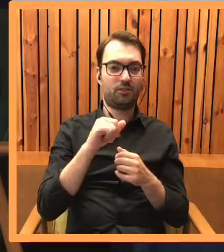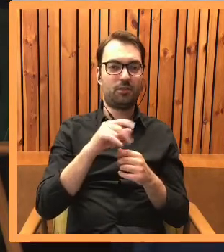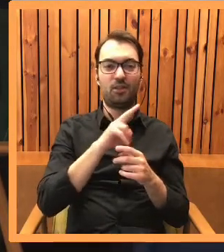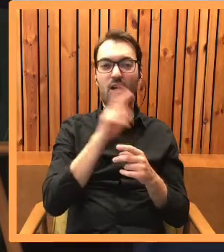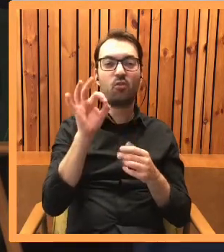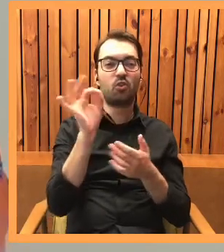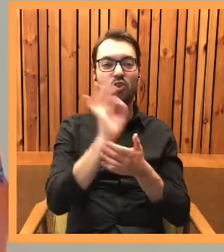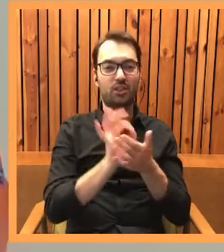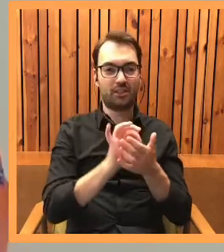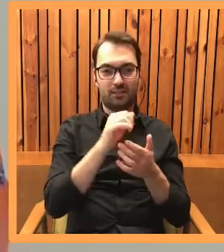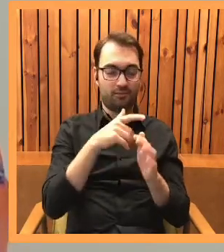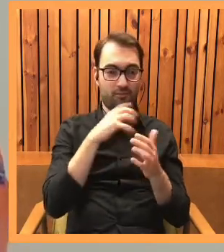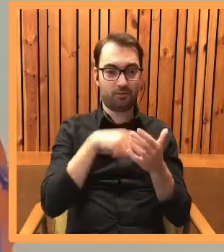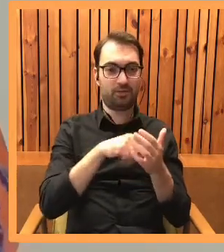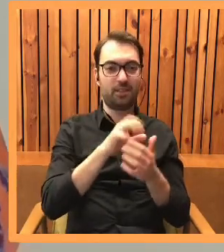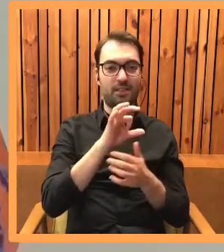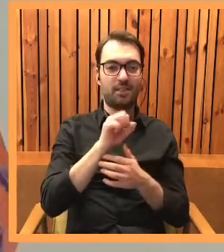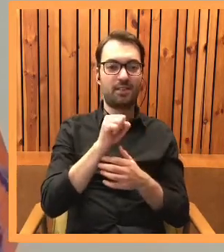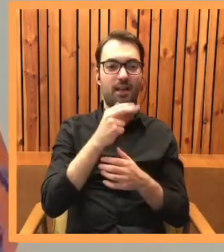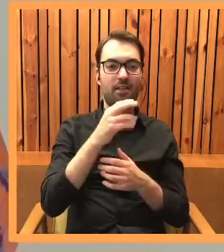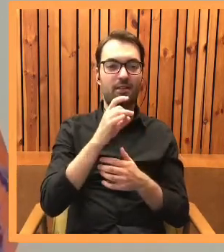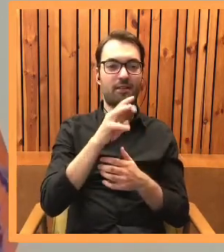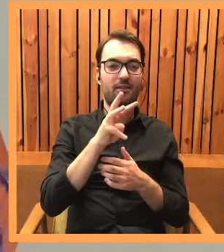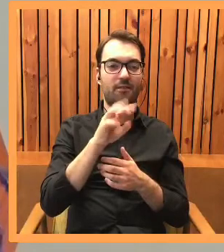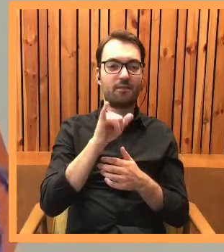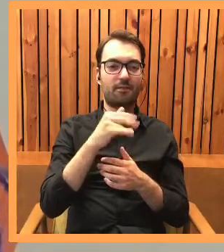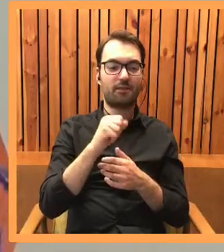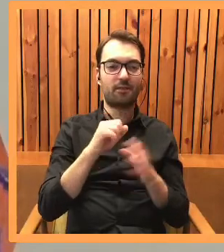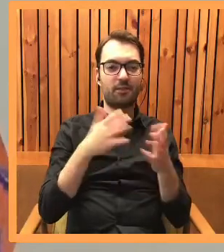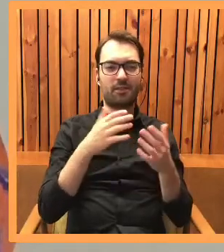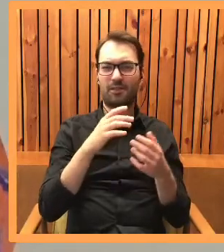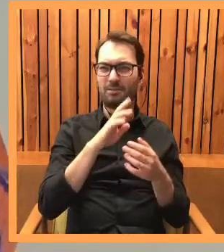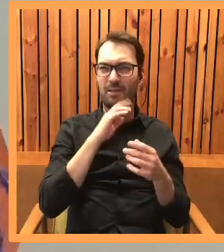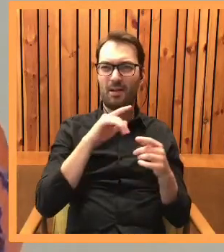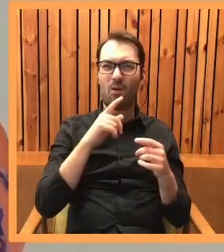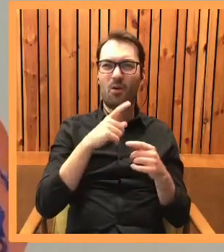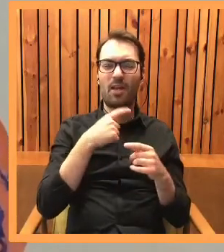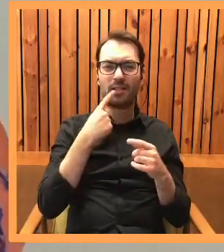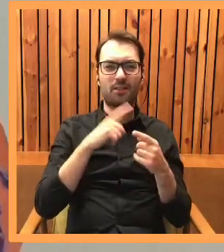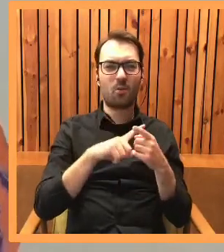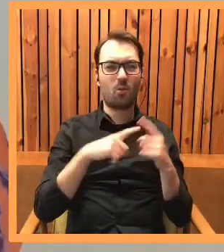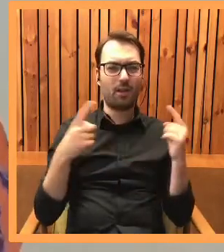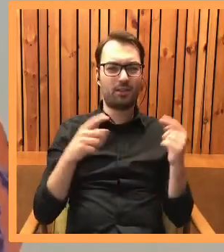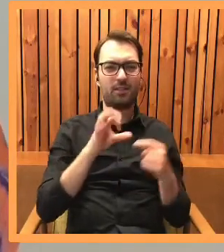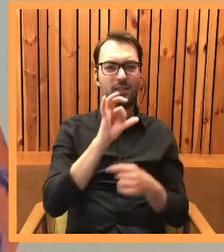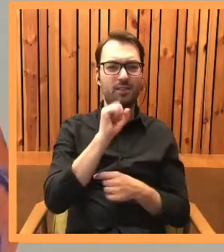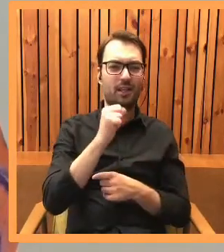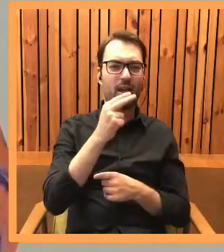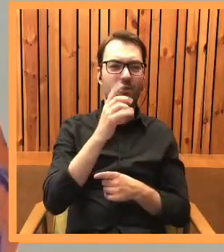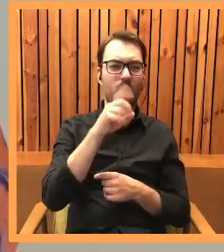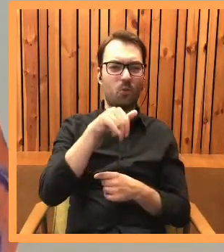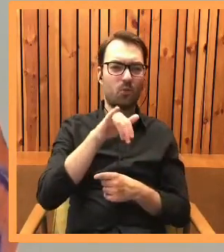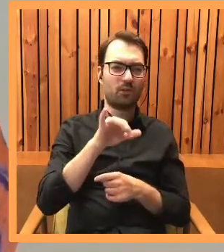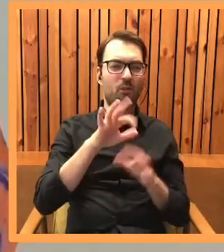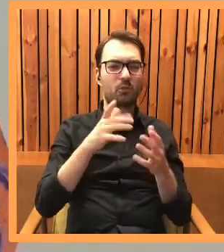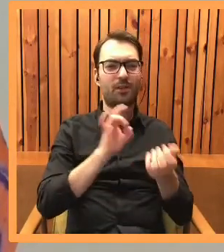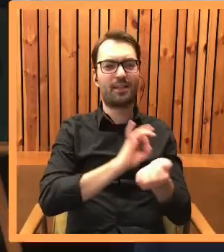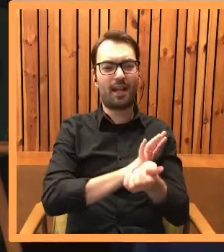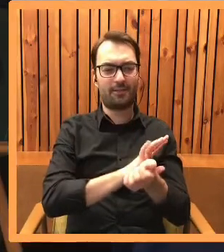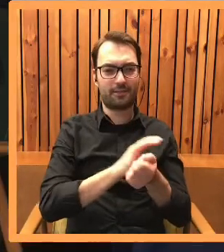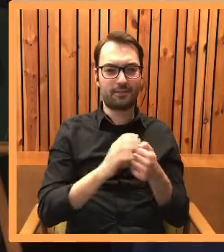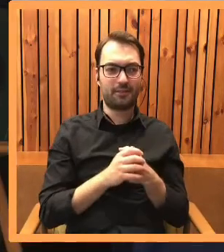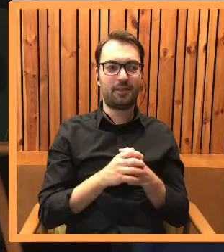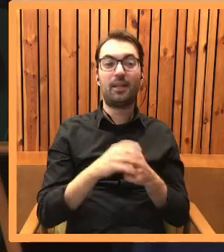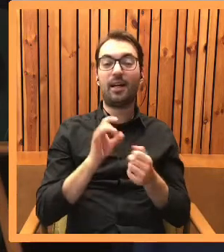szkiców. Jej nazwa sangwina jest od łacińskiego sanguis, żebym źle nie powiedziała, czyli od krwi. No i ta krew też się